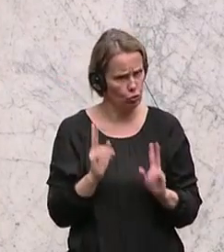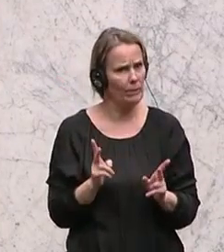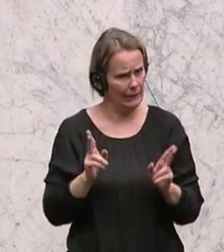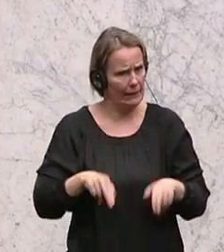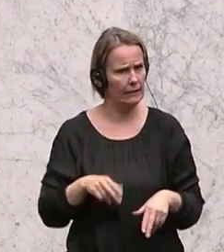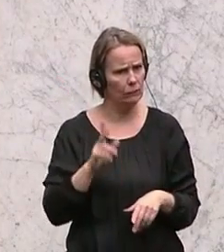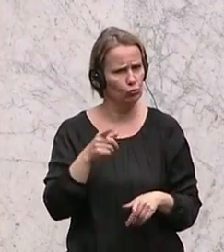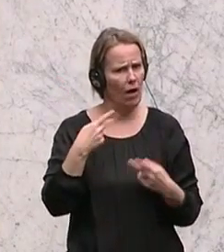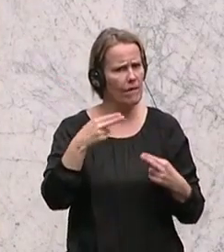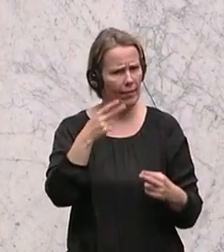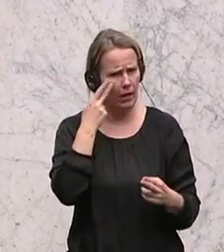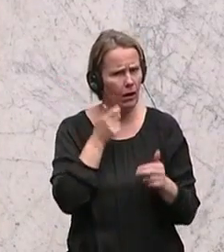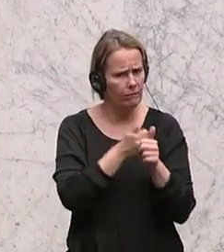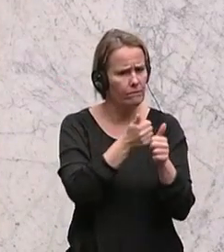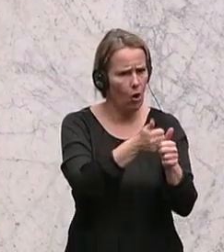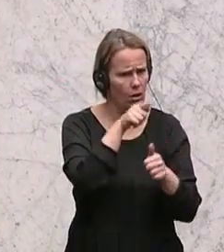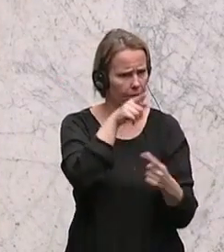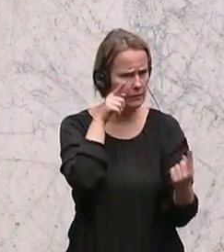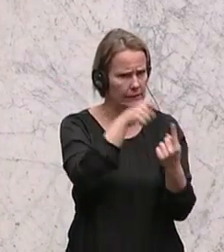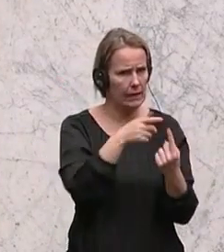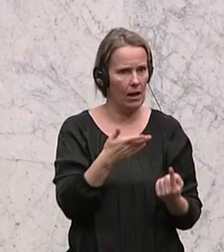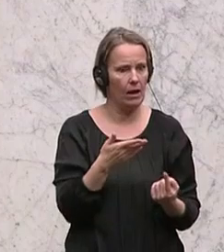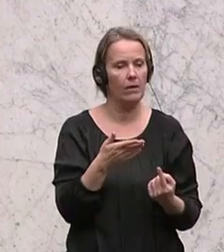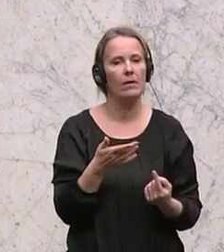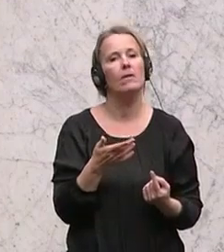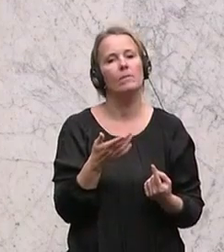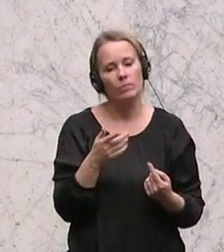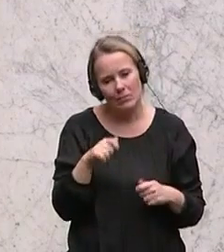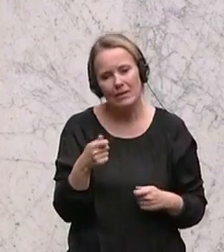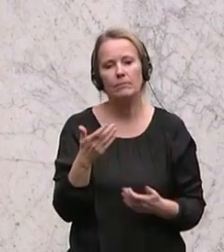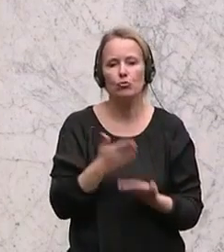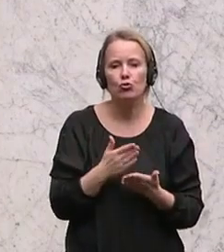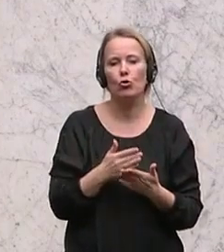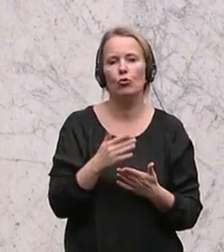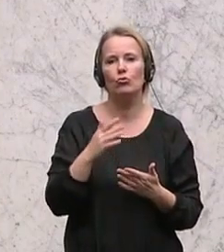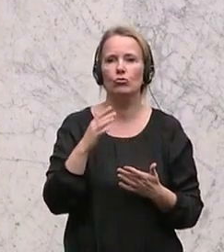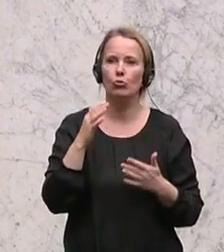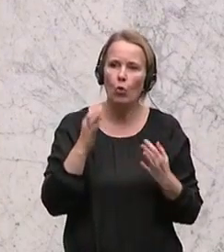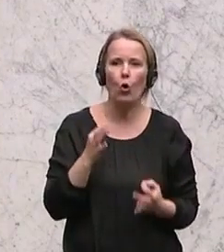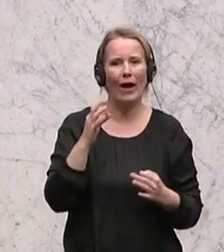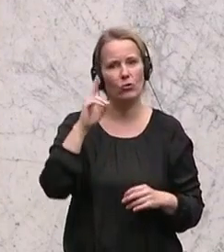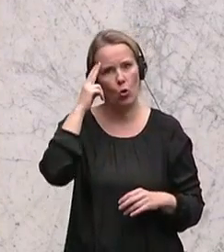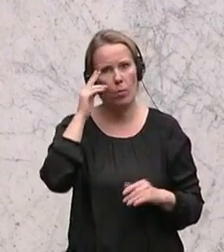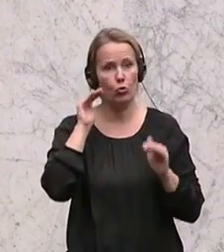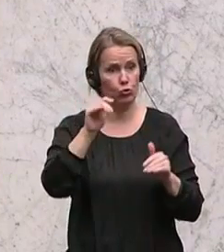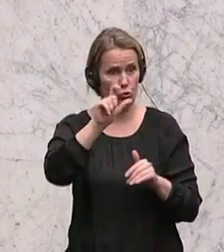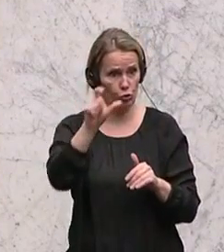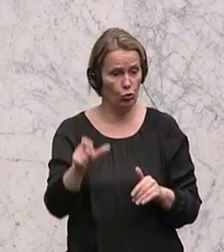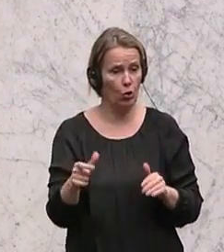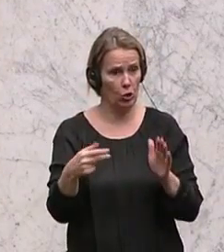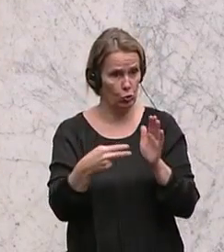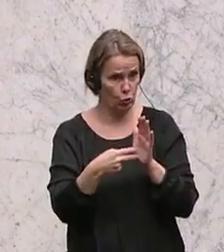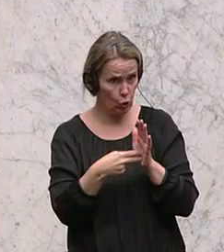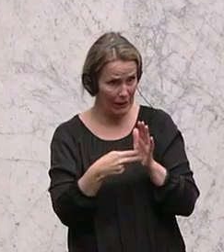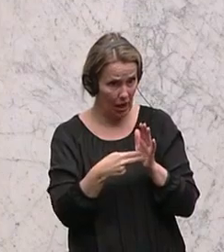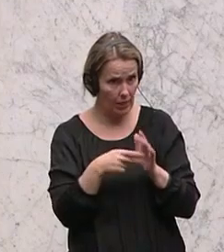daher weiter verfolgt werden. Es gibt erste konkretere Überlegungen auch für Schutzzonen in Syrien, die